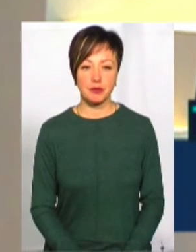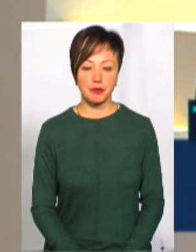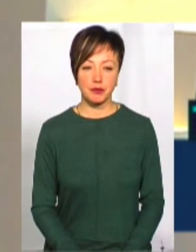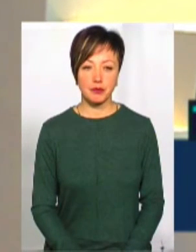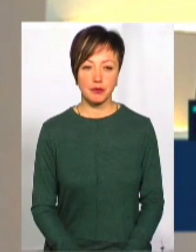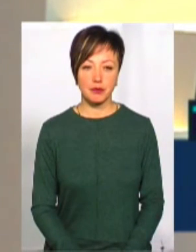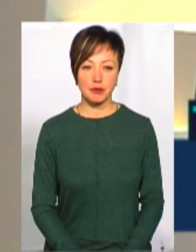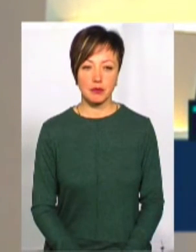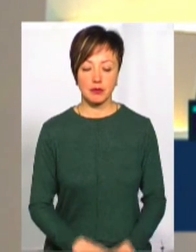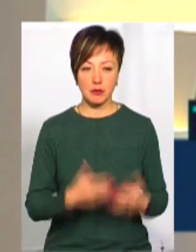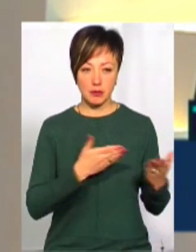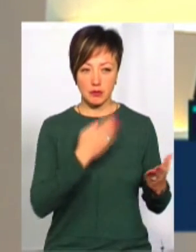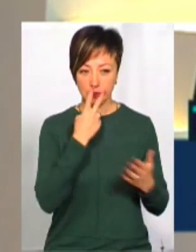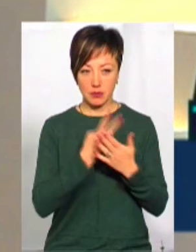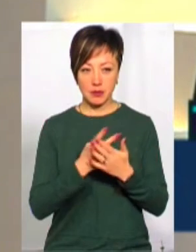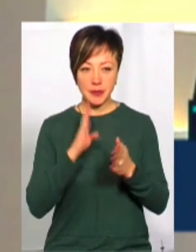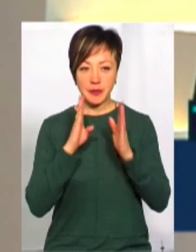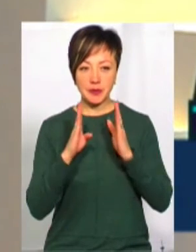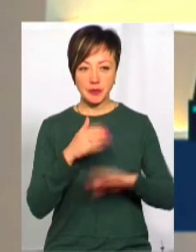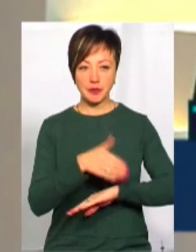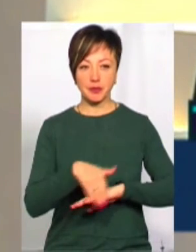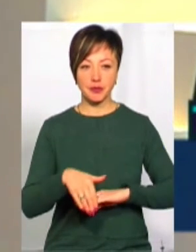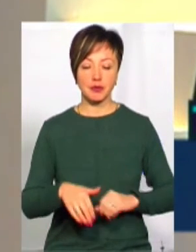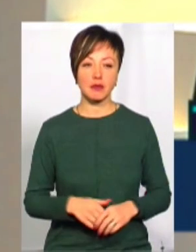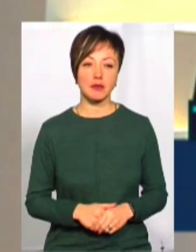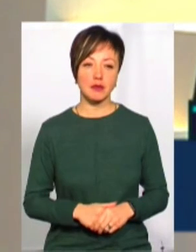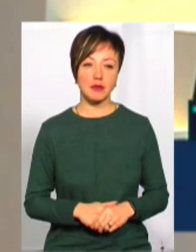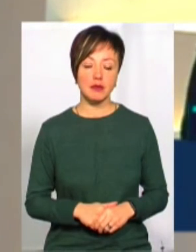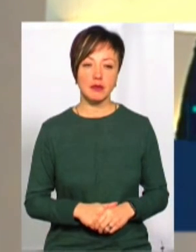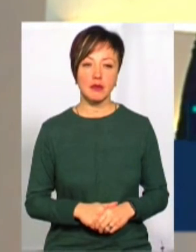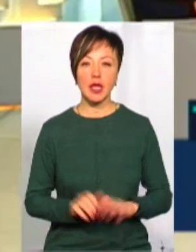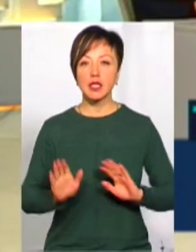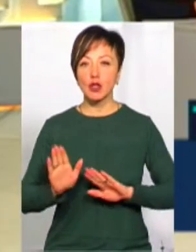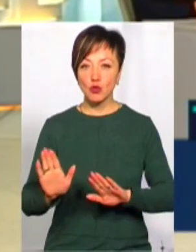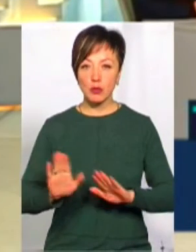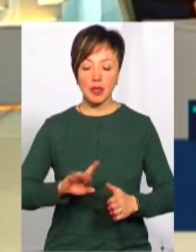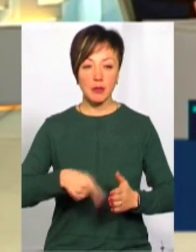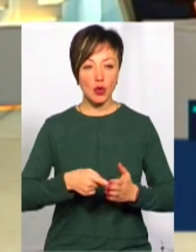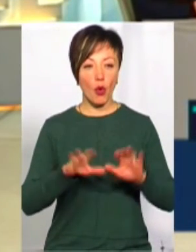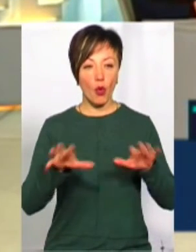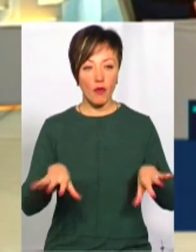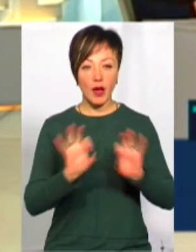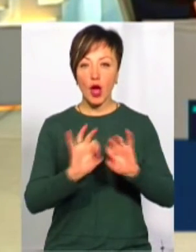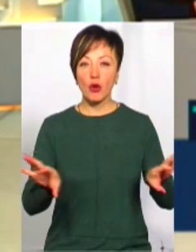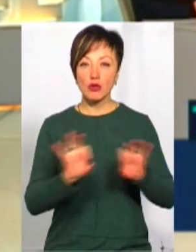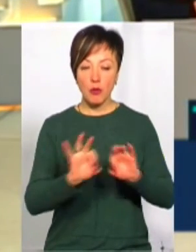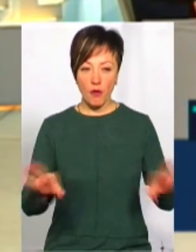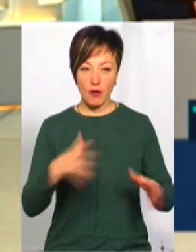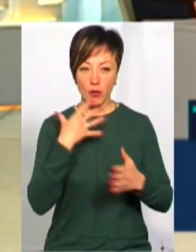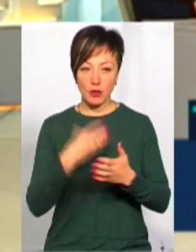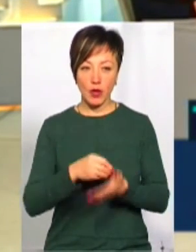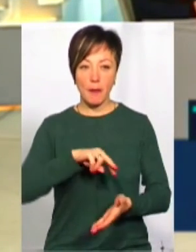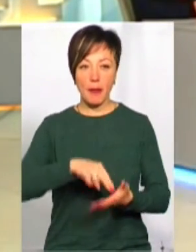-поділля у Фейсбуці. Андрій Бадаренко розповів про свої плани, хотів вас